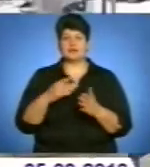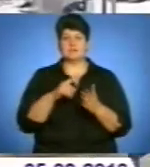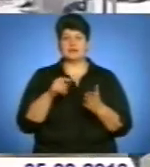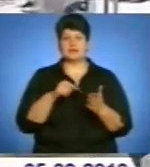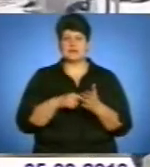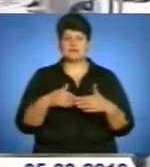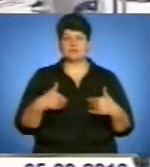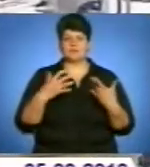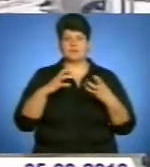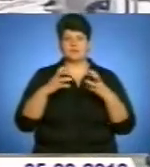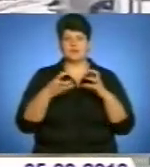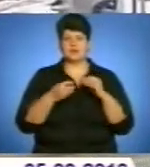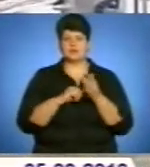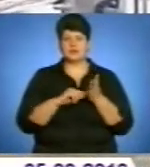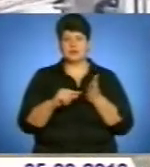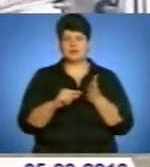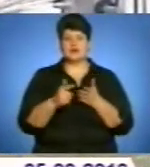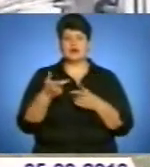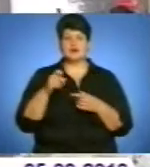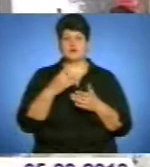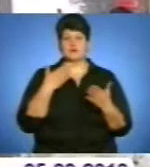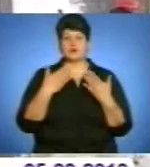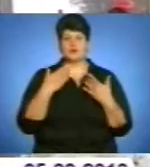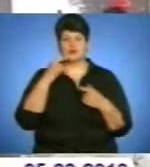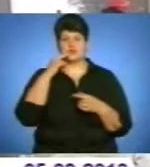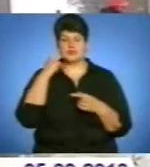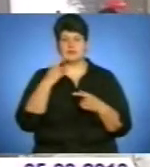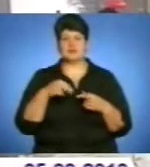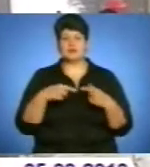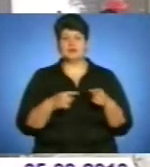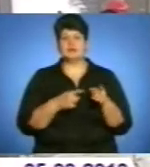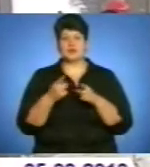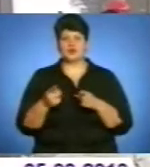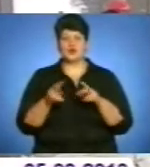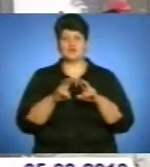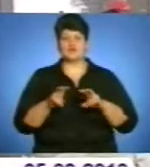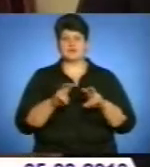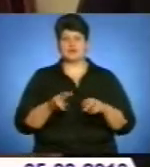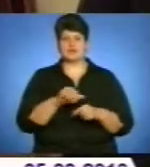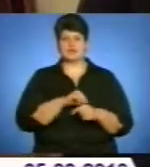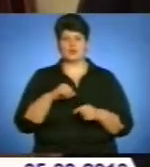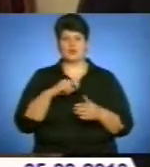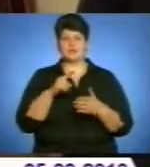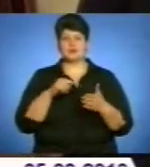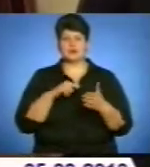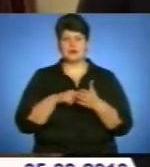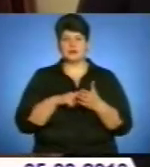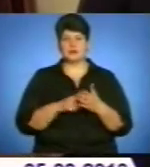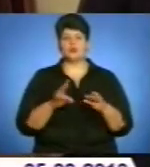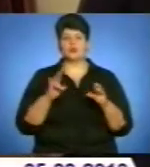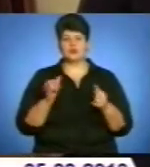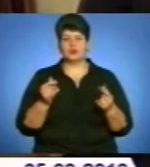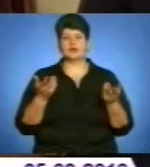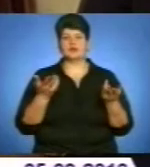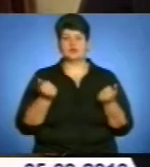запропонував підбити підсуму газових переговорів з Росією і перейти до розв'язання самого питання. Ну і, звісно, традиційний